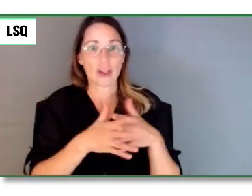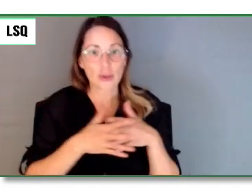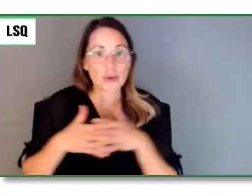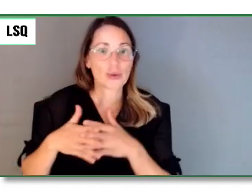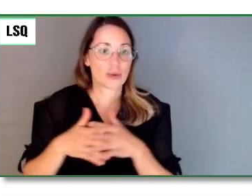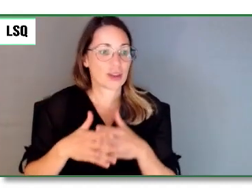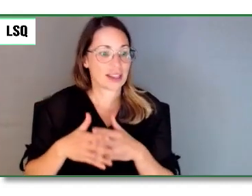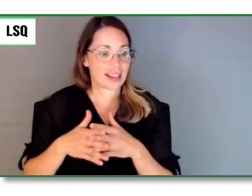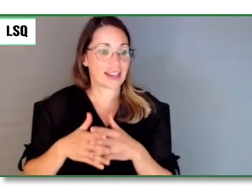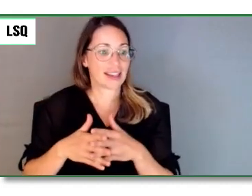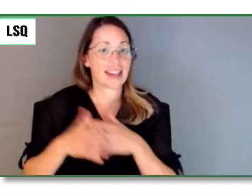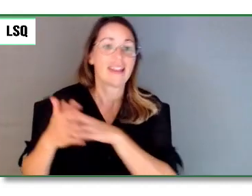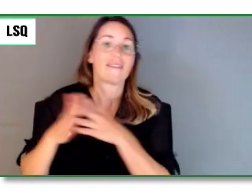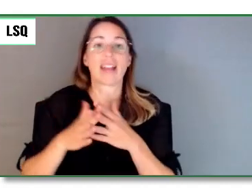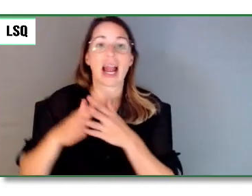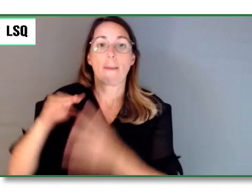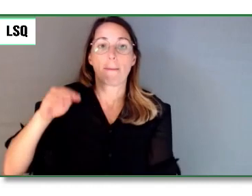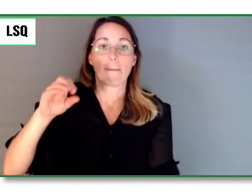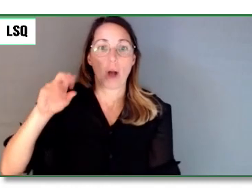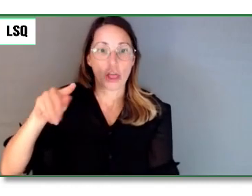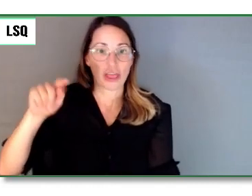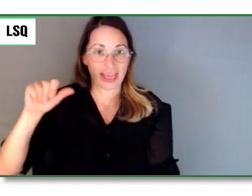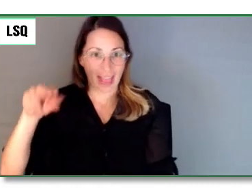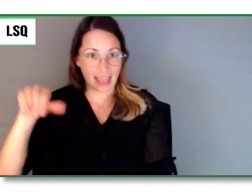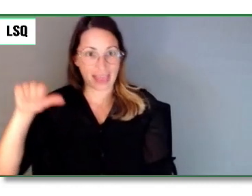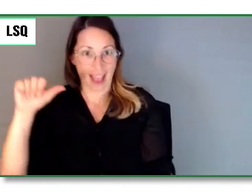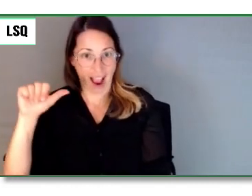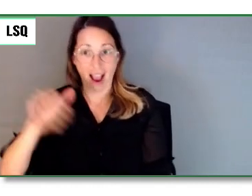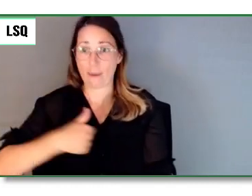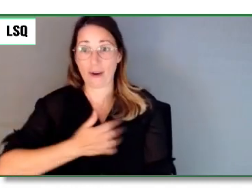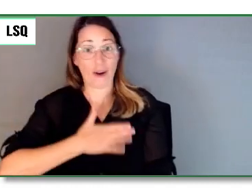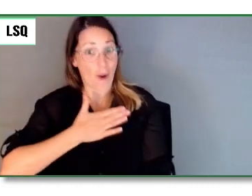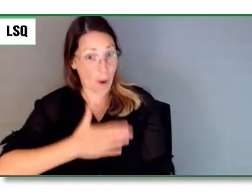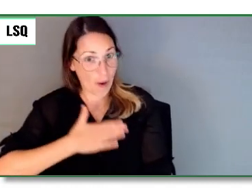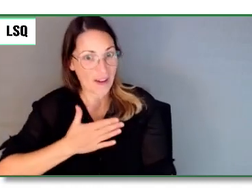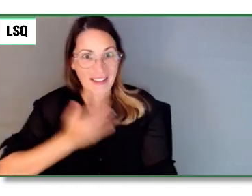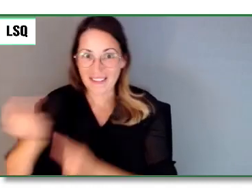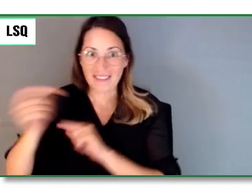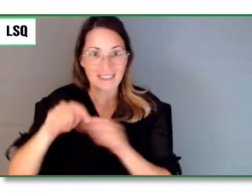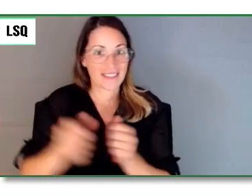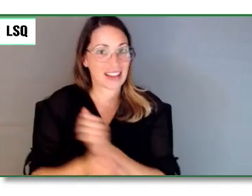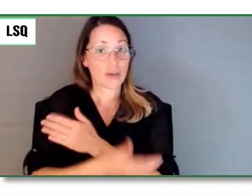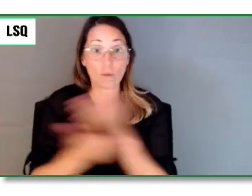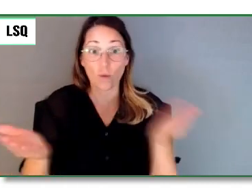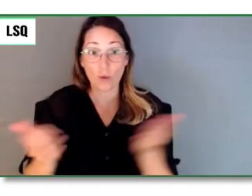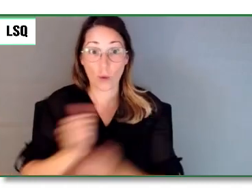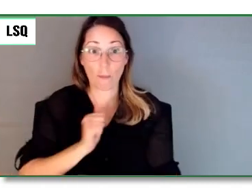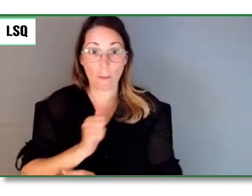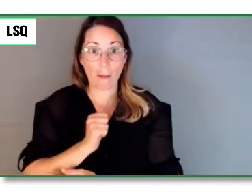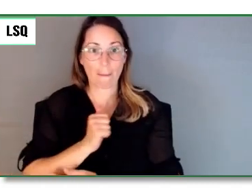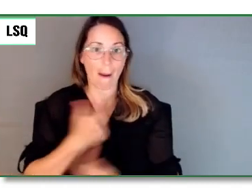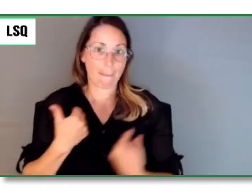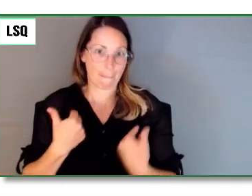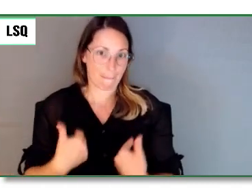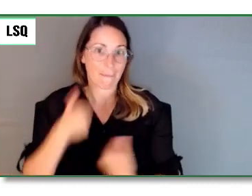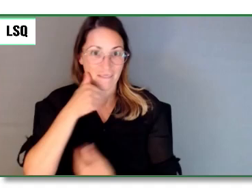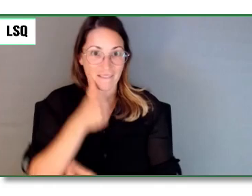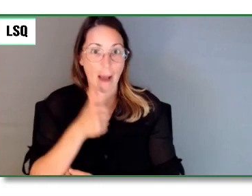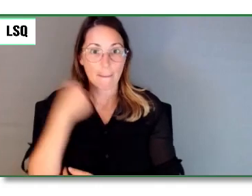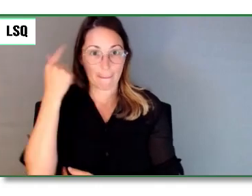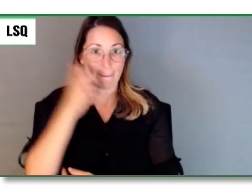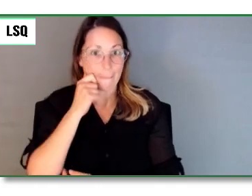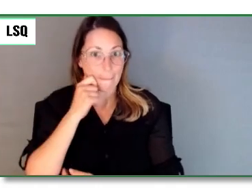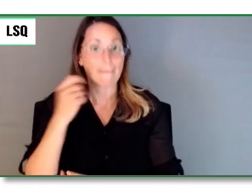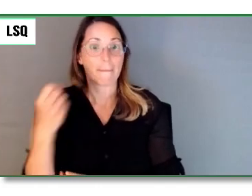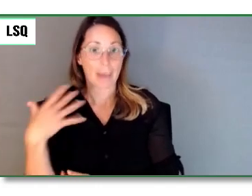avec des cheveux foncés au cou. J'ai des lunettes, donc un